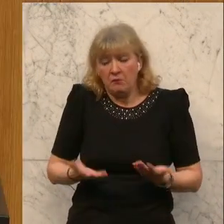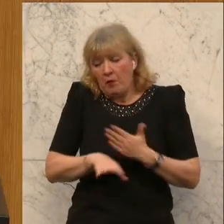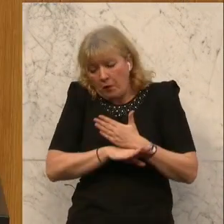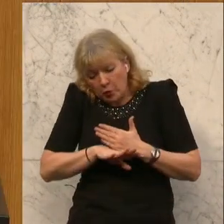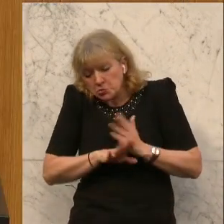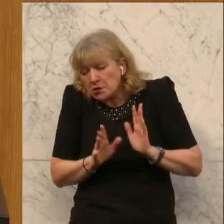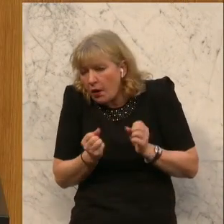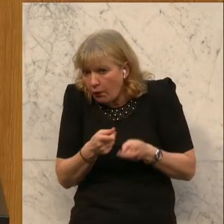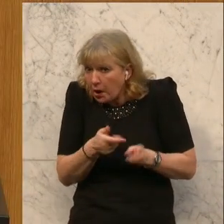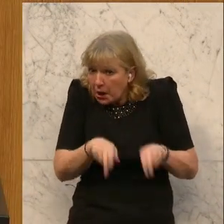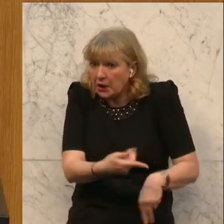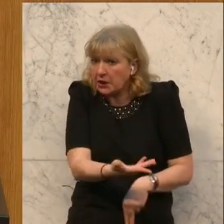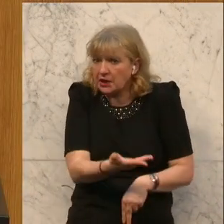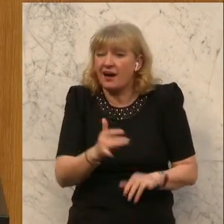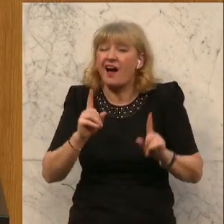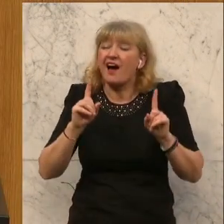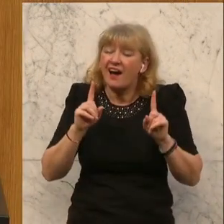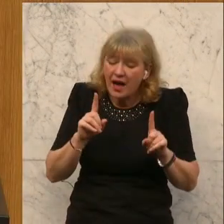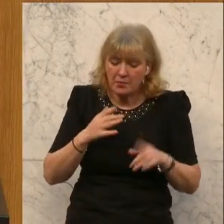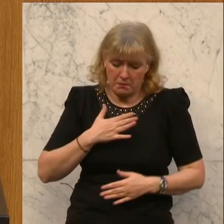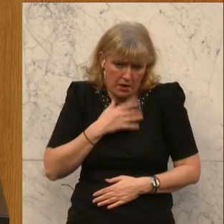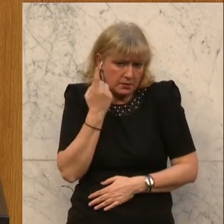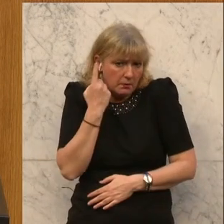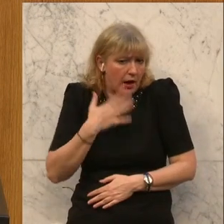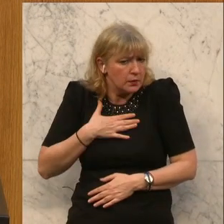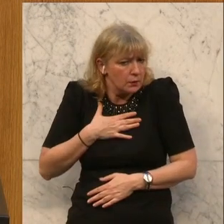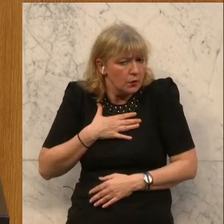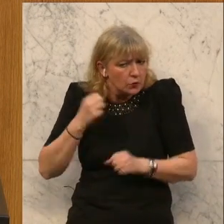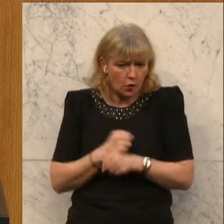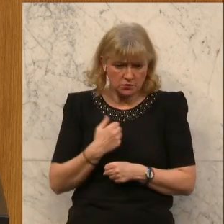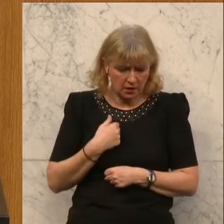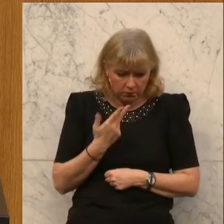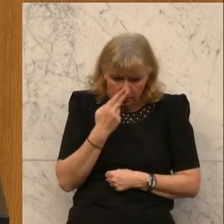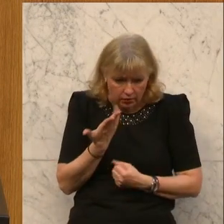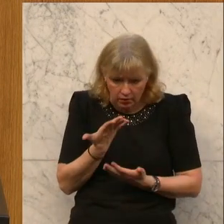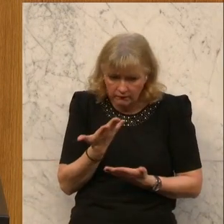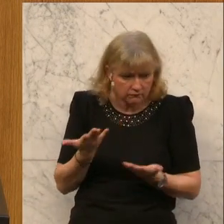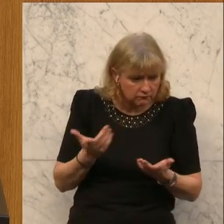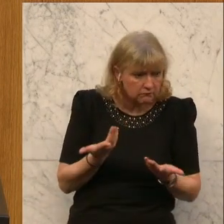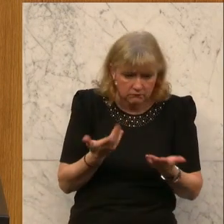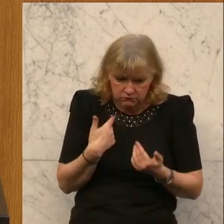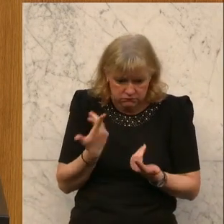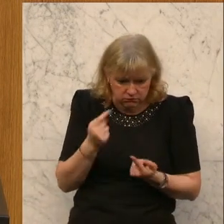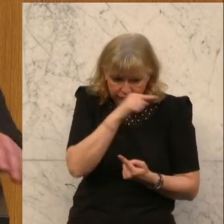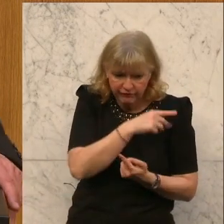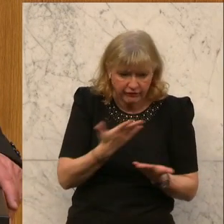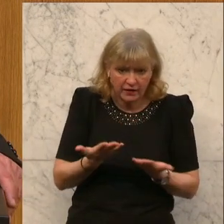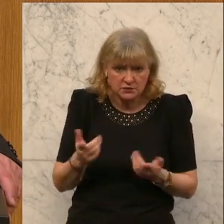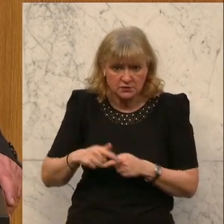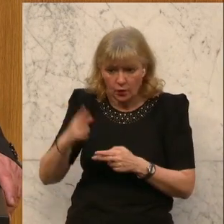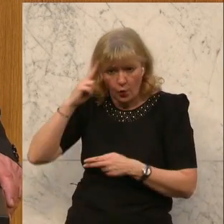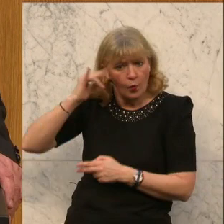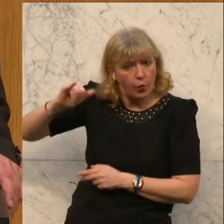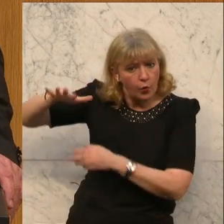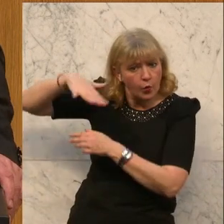ja richtig. Aber ich habe es da meines Erachtens trotzdem etwas verabsäumt. Denn werden die Universitäten,